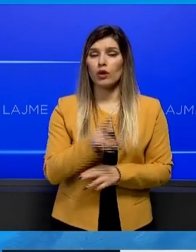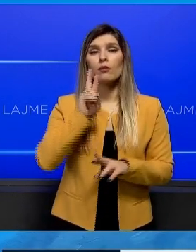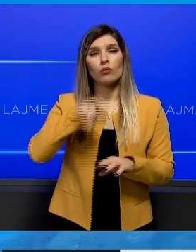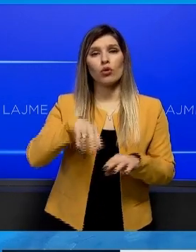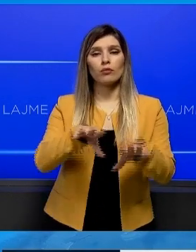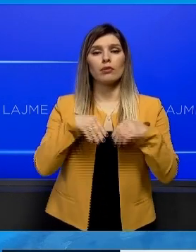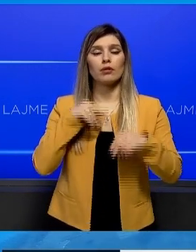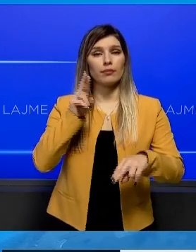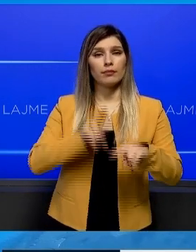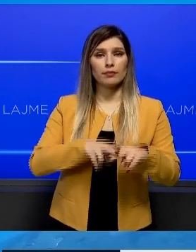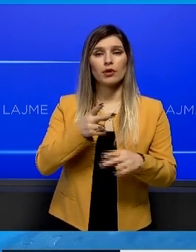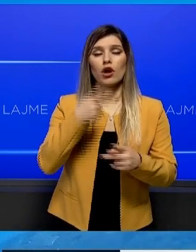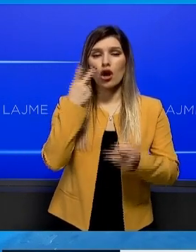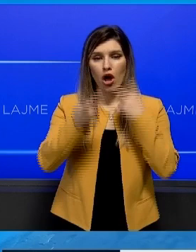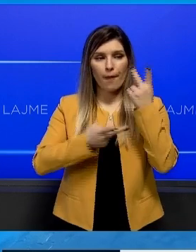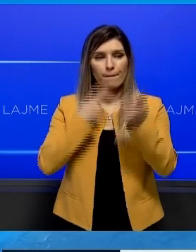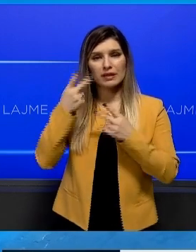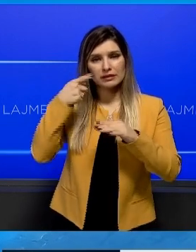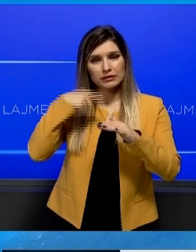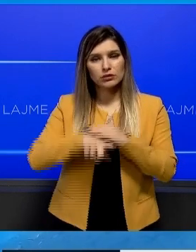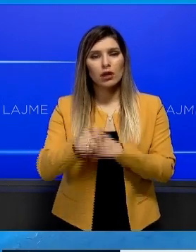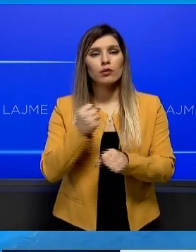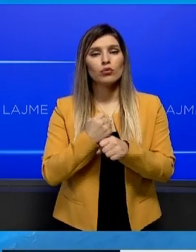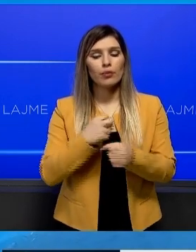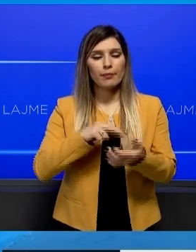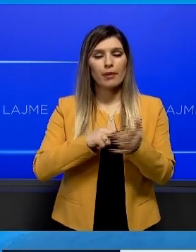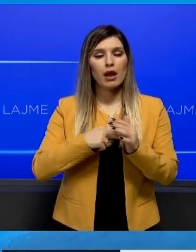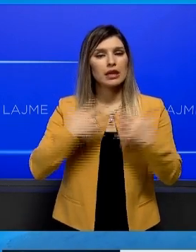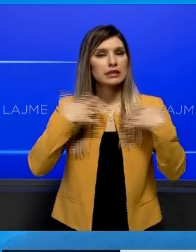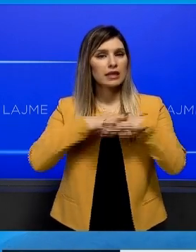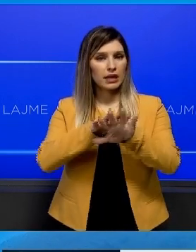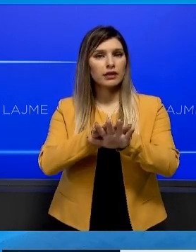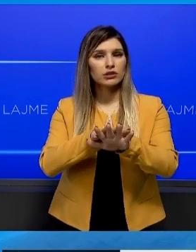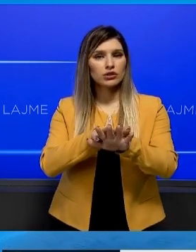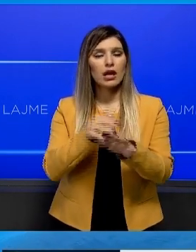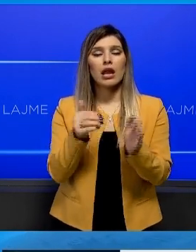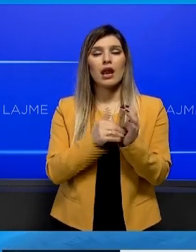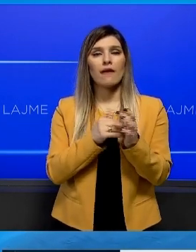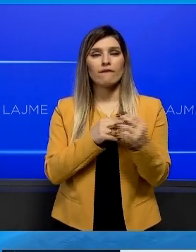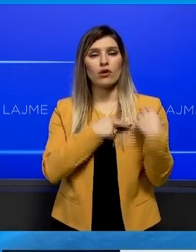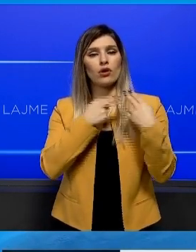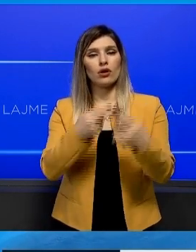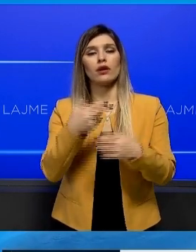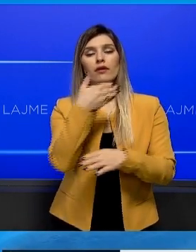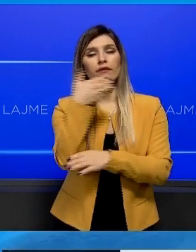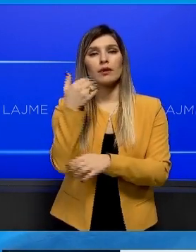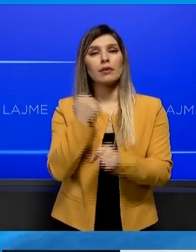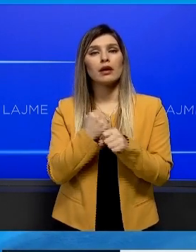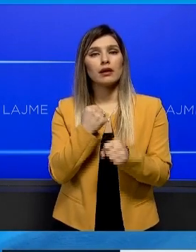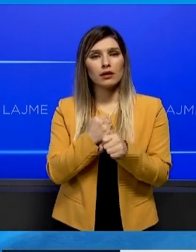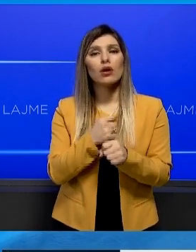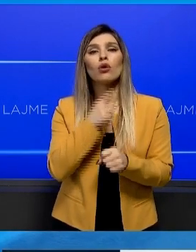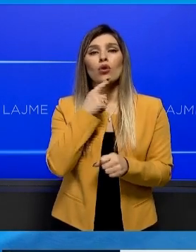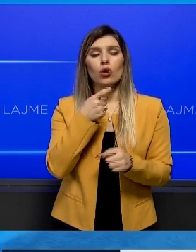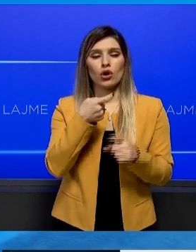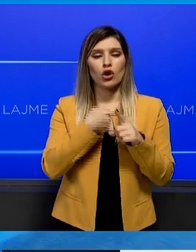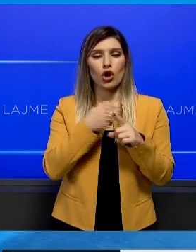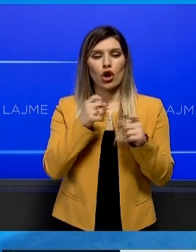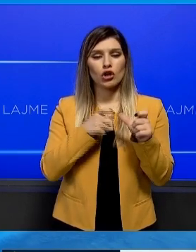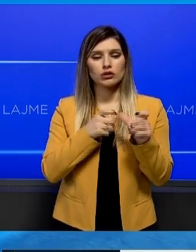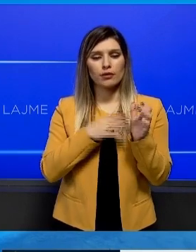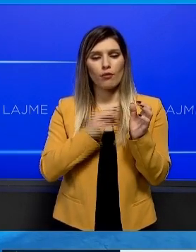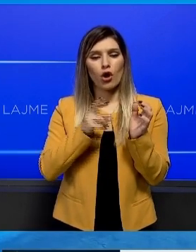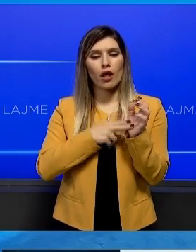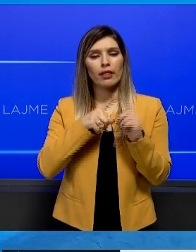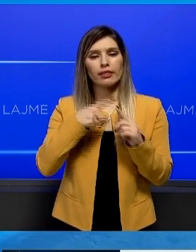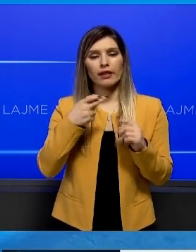rekomandimin e Komisionit Ndërministror për investime strategike për dhenjene statusit investitor strategik, kompanis Kosmonte Foods.